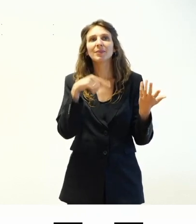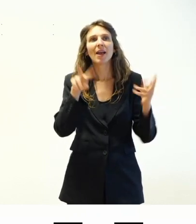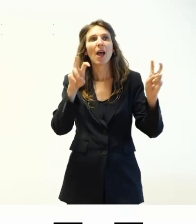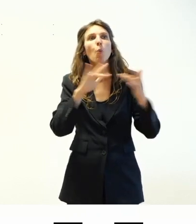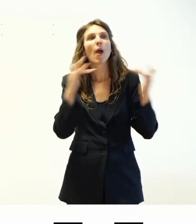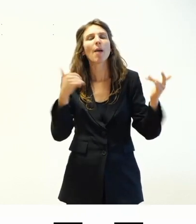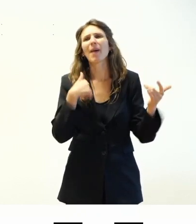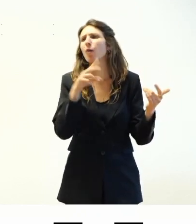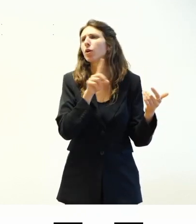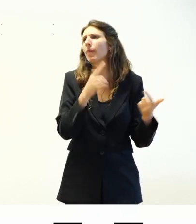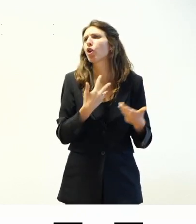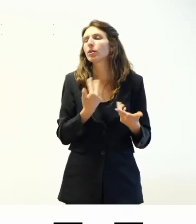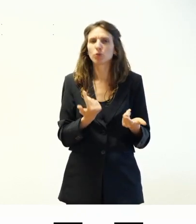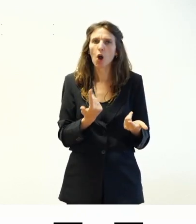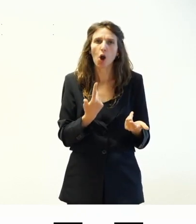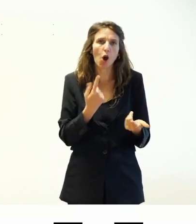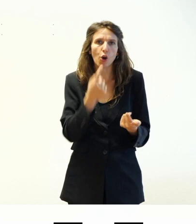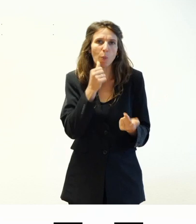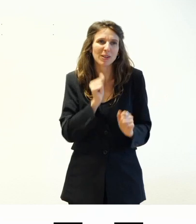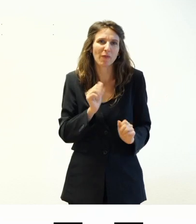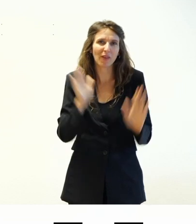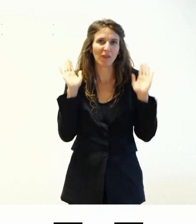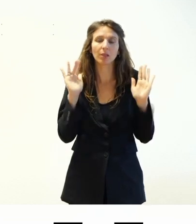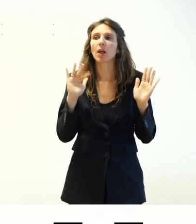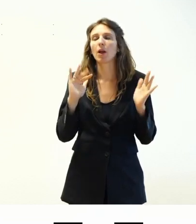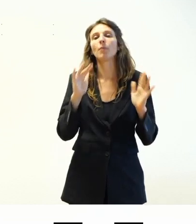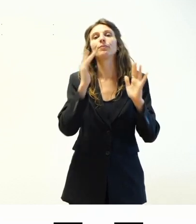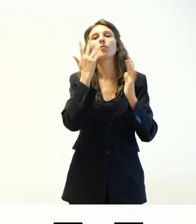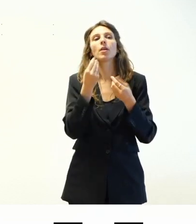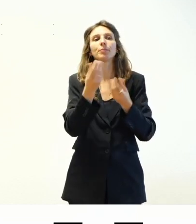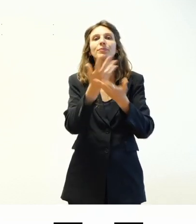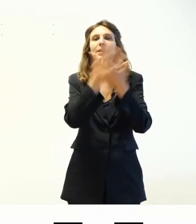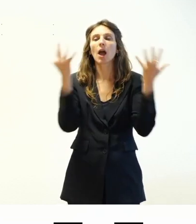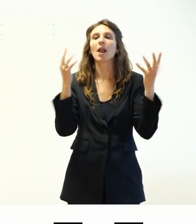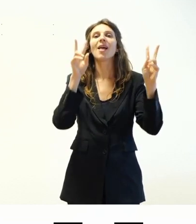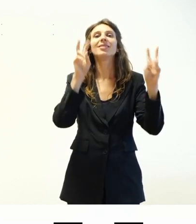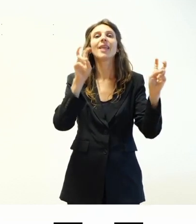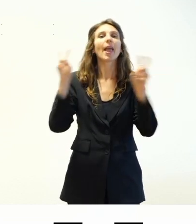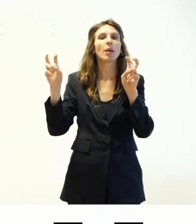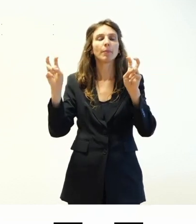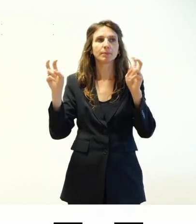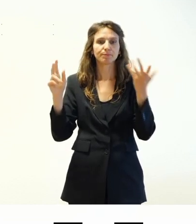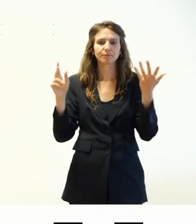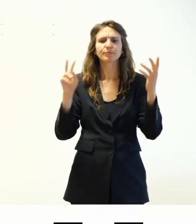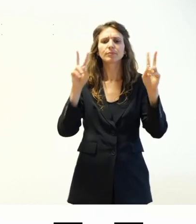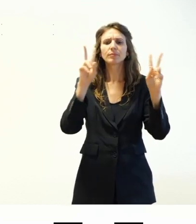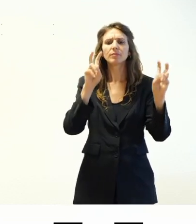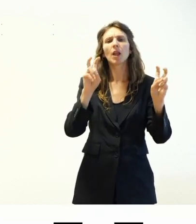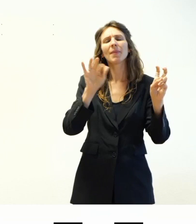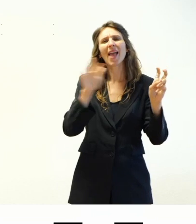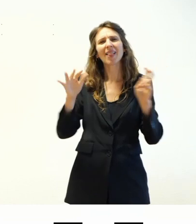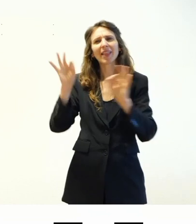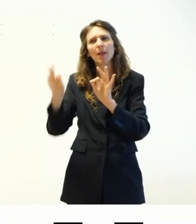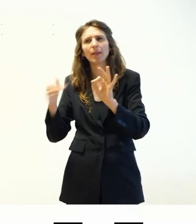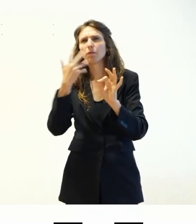WordPress. Per chiarire un attimo come funzionano i temi rispetto agli altri elementi di WordPress,